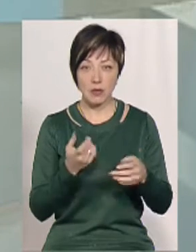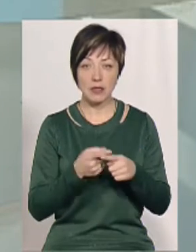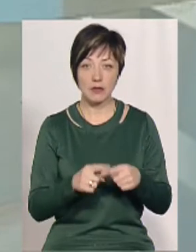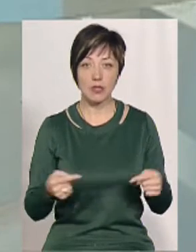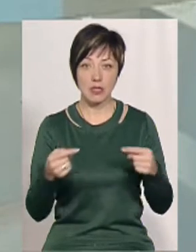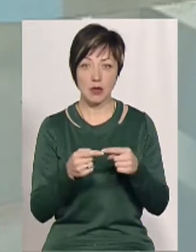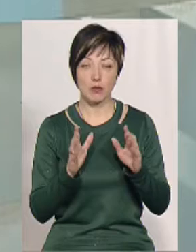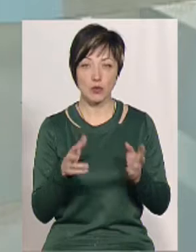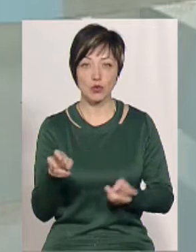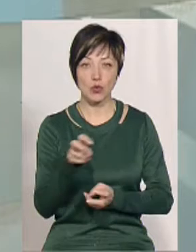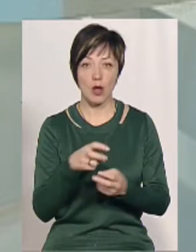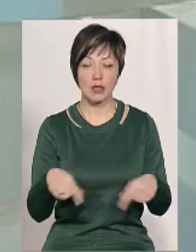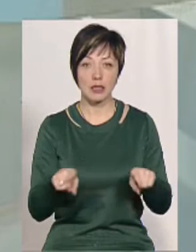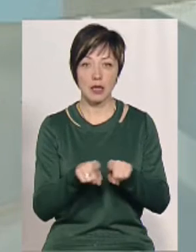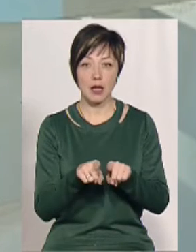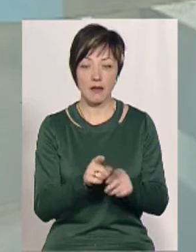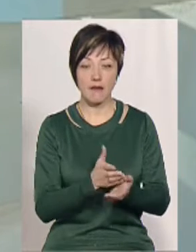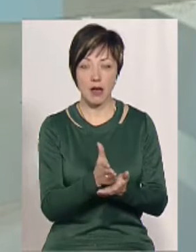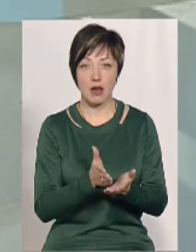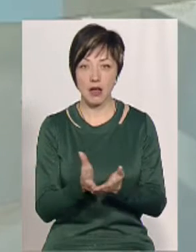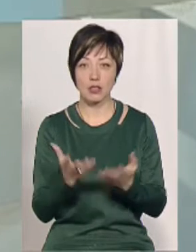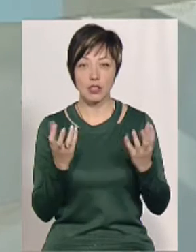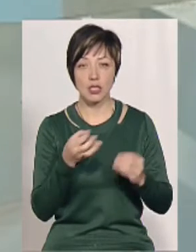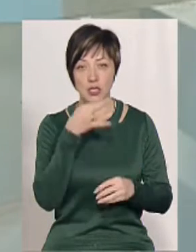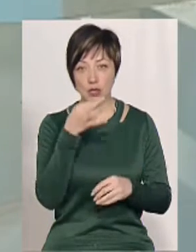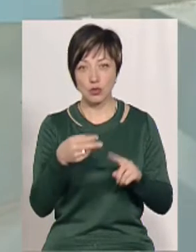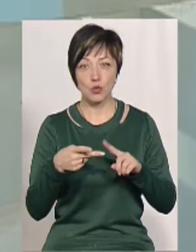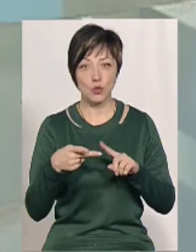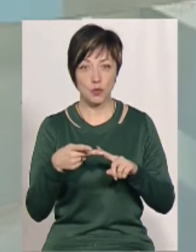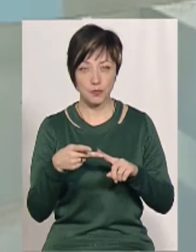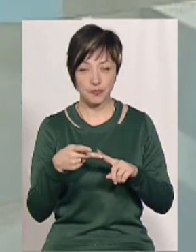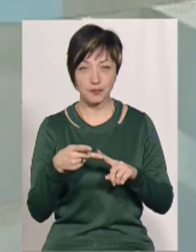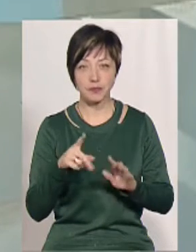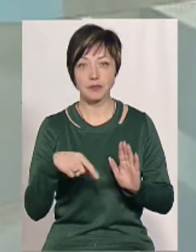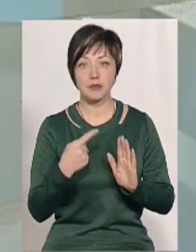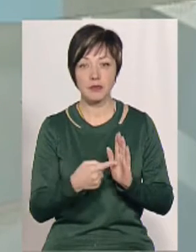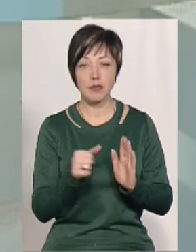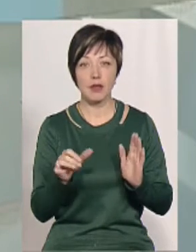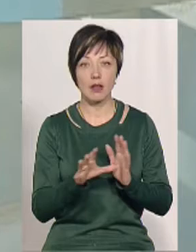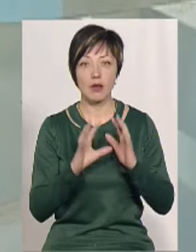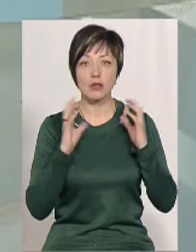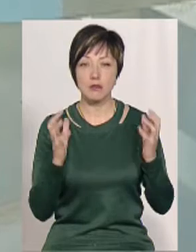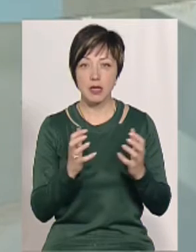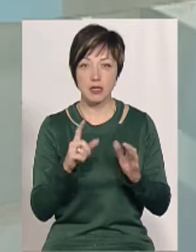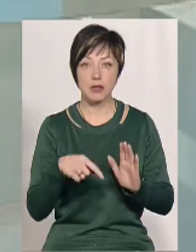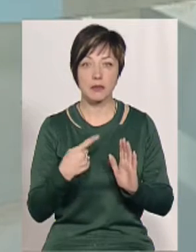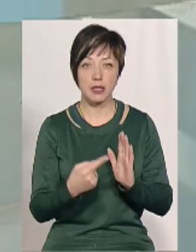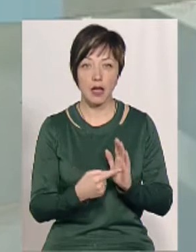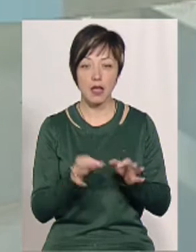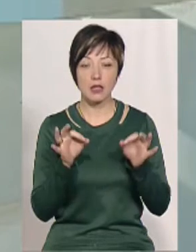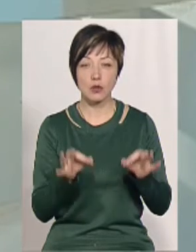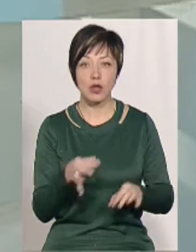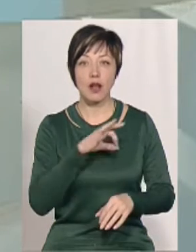саме будуть шукати отакі варіанти. Я ще вам скажу друге. Питання енерозбереження, питання